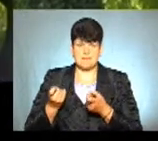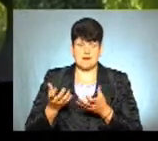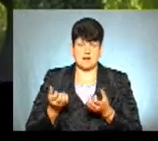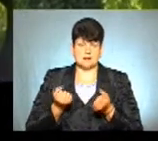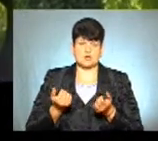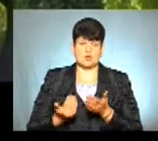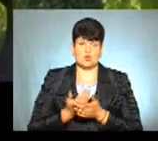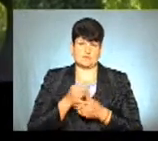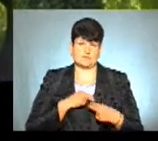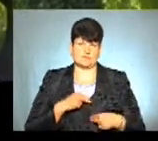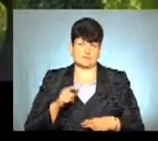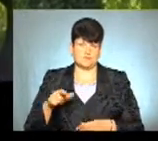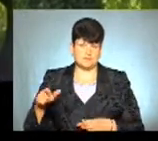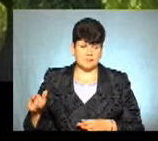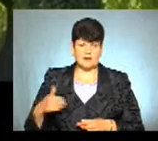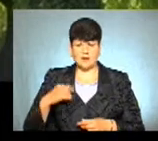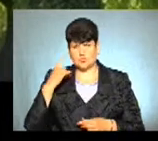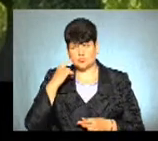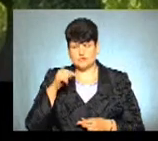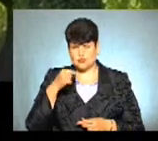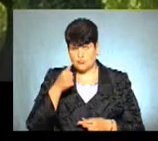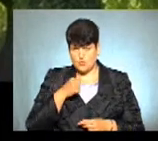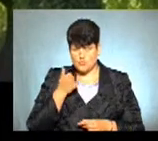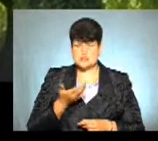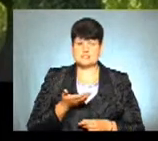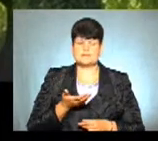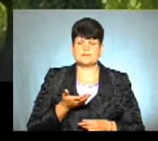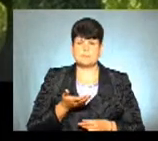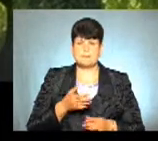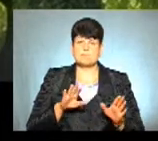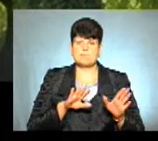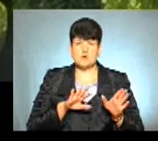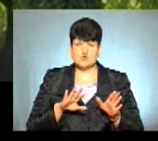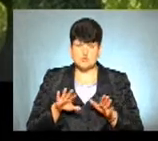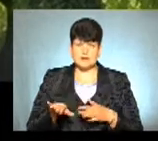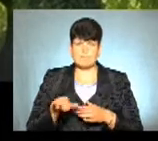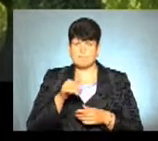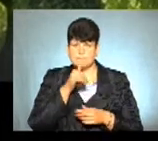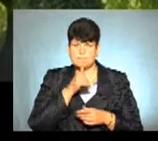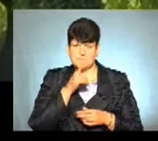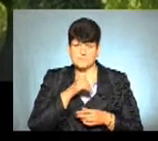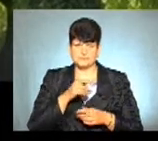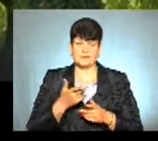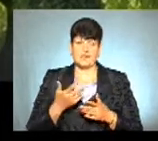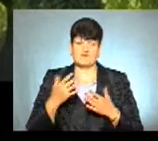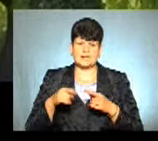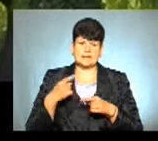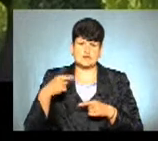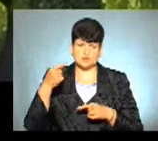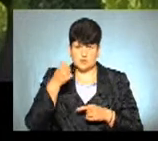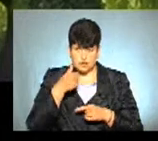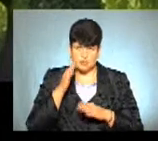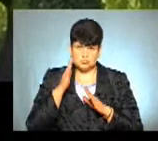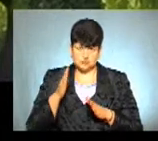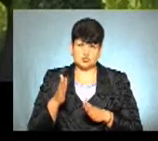персонал. Але я думаю, що вони в цьому році, як би, пройшли цей перший етап, і вже в наступних роках вони будуть